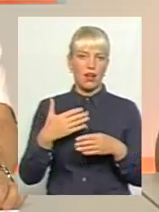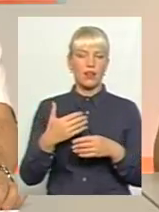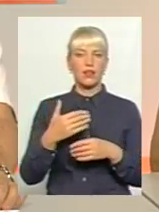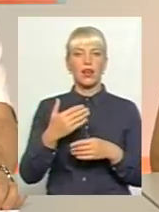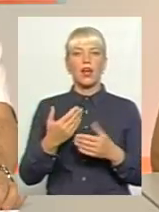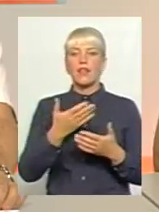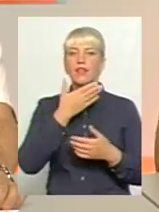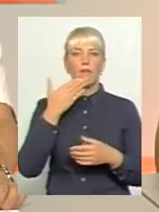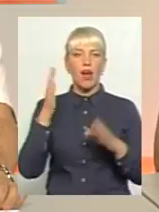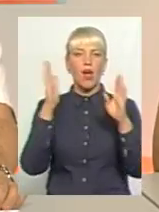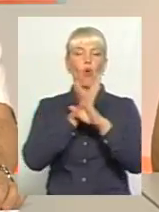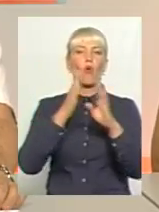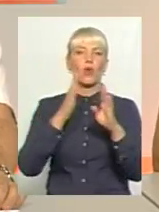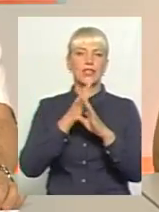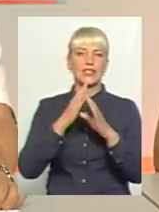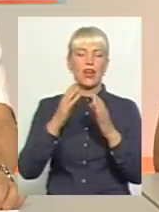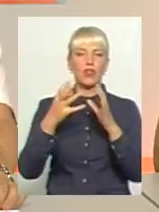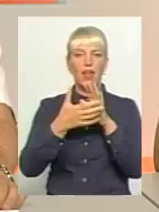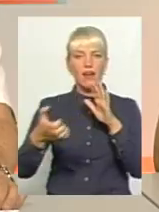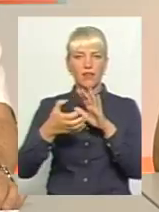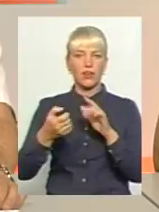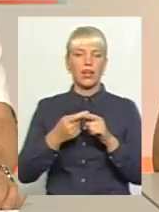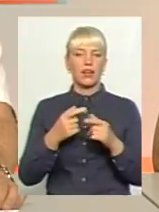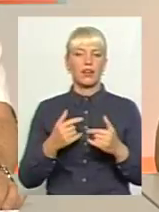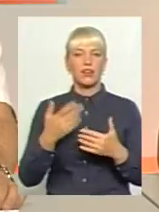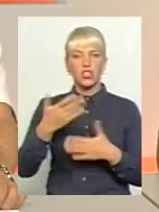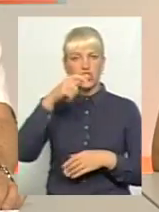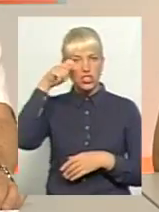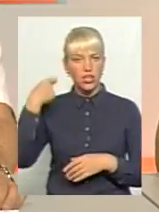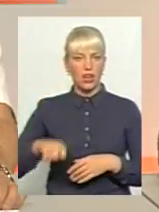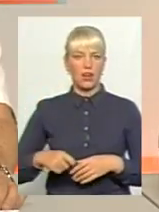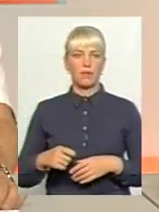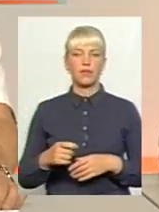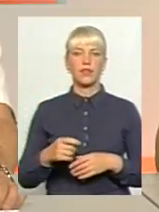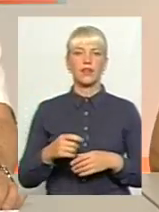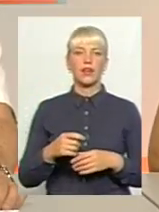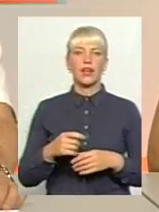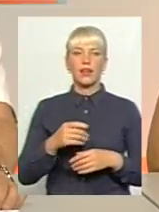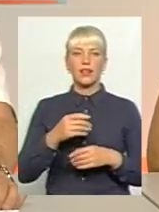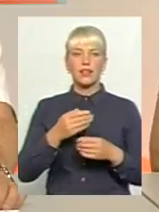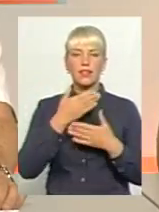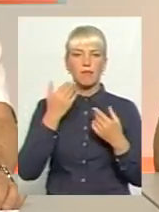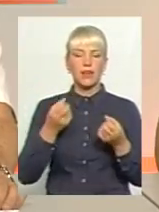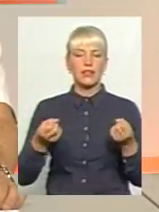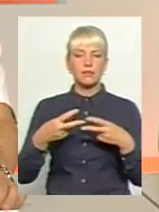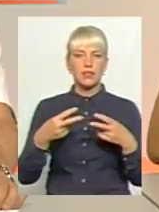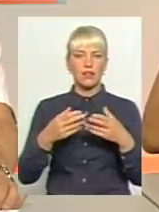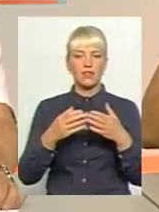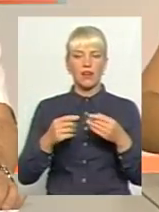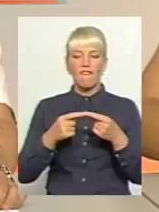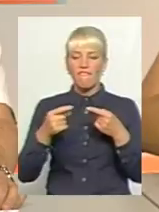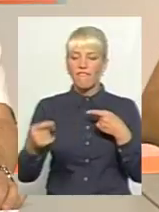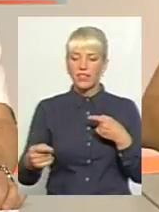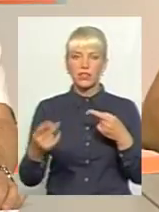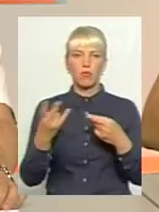якщо жара, то там просто неможливо, немає, згідно ДБН-у, відстані між нирками і кроватями, ну, воно має